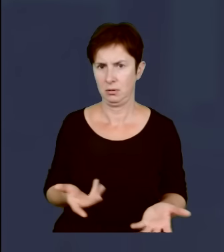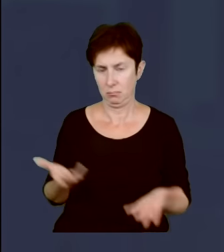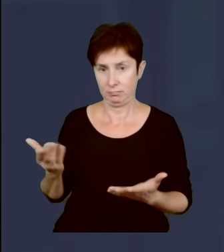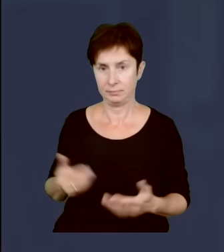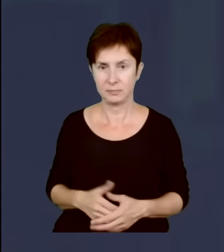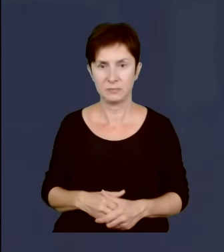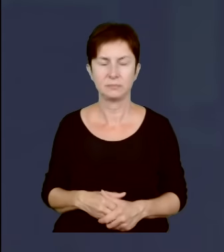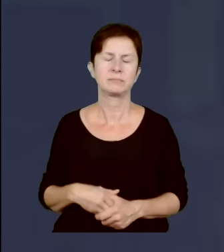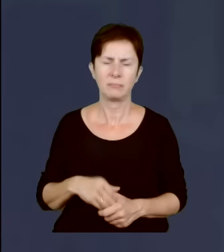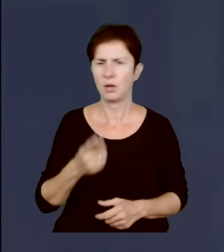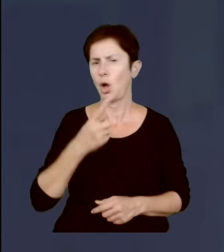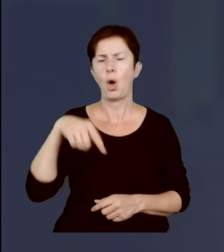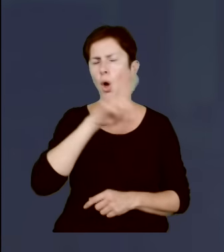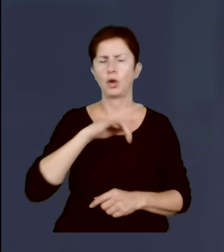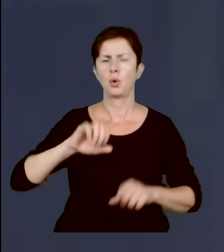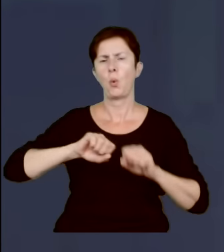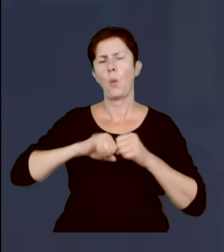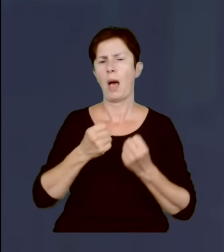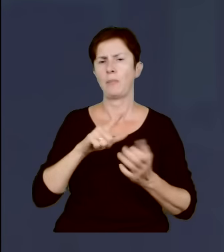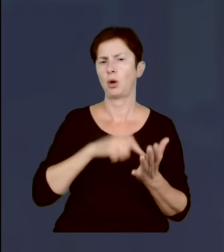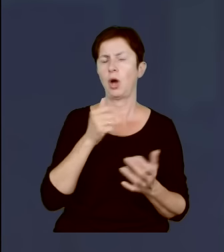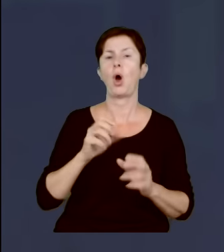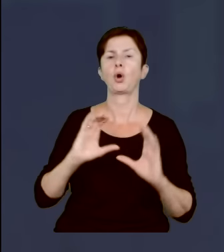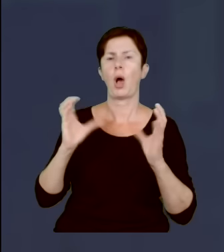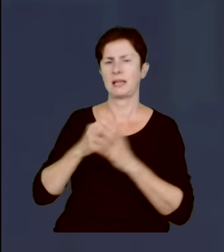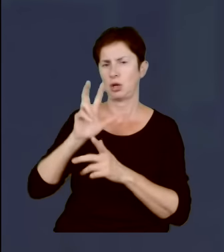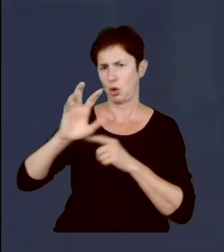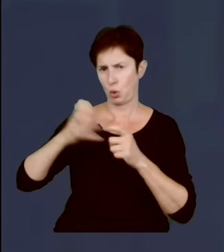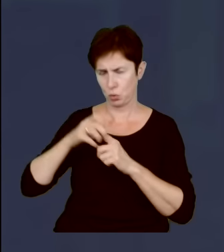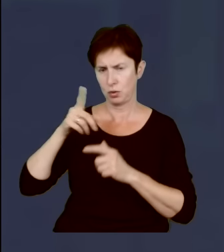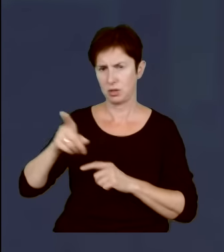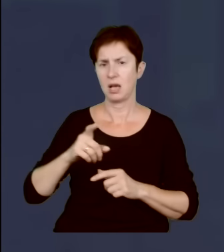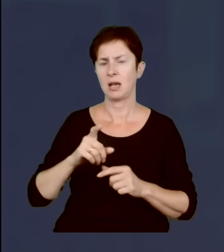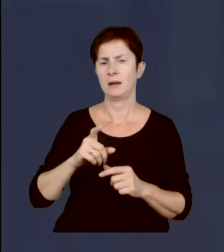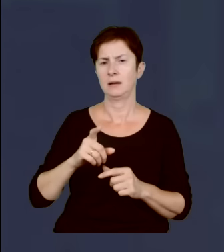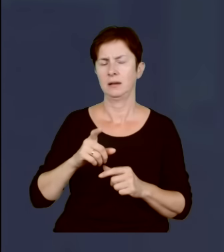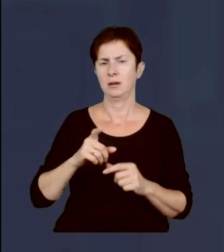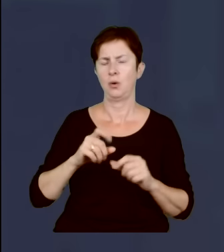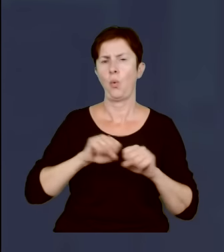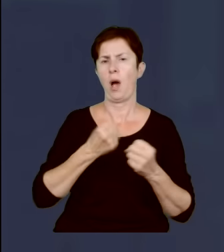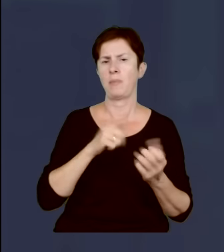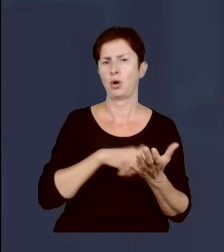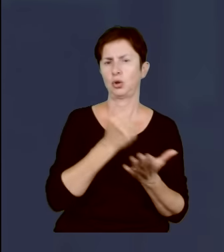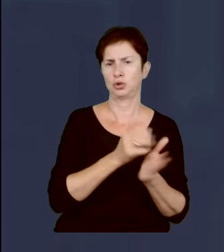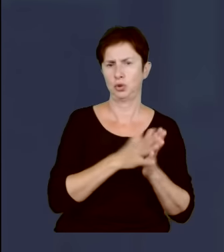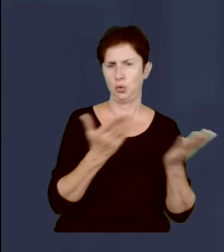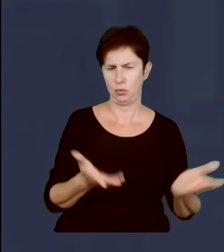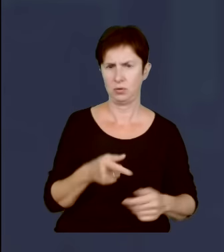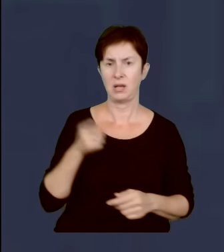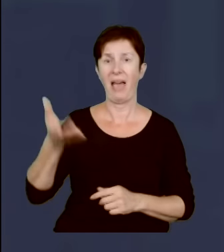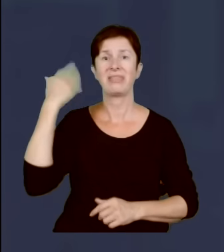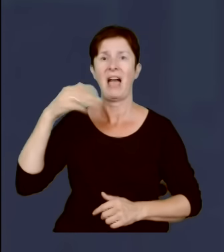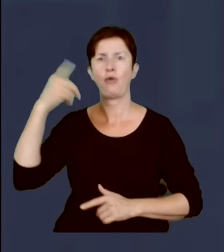łamią konstytucję, koalicja 13 grudnia, Rzeczypospolitej Polskiej, a tak krzyczeli, że ona podobno była łamana rzekomo.